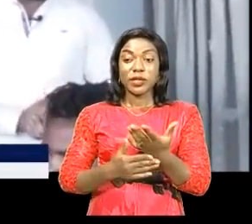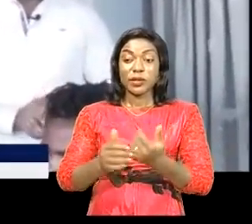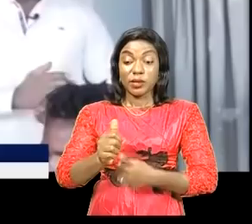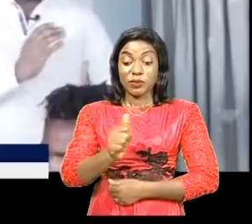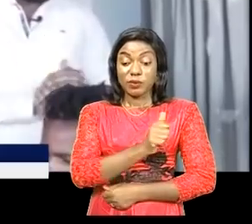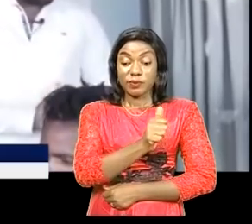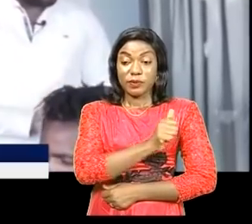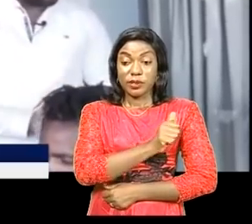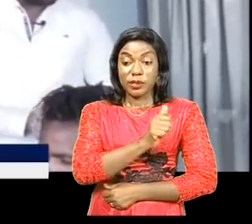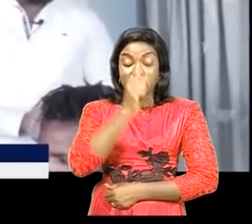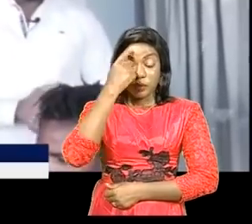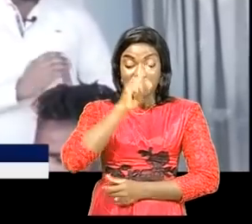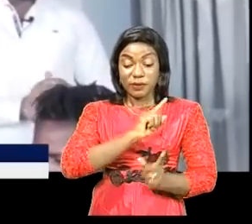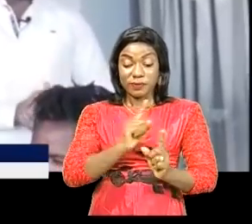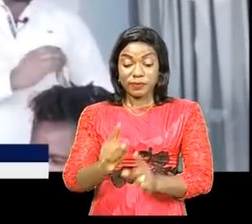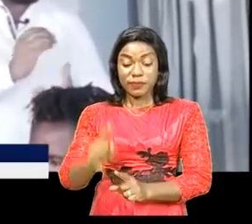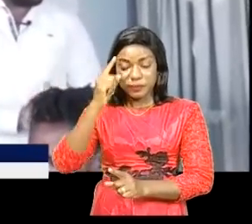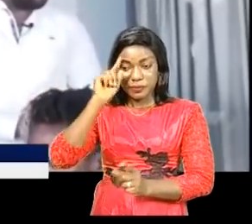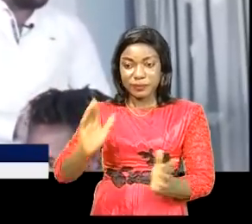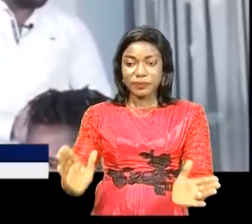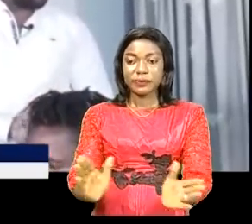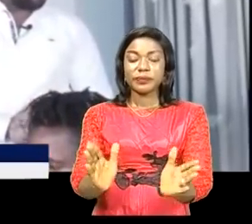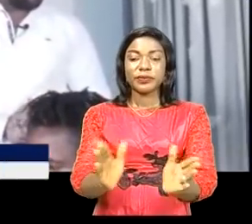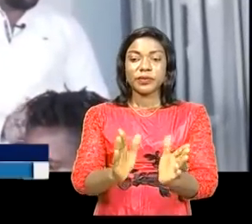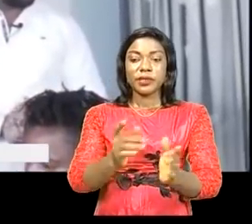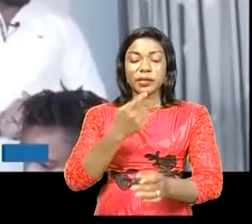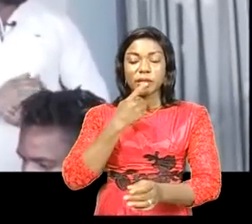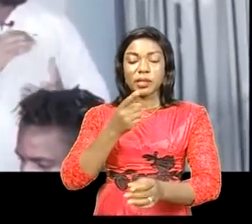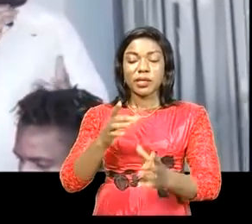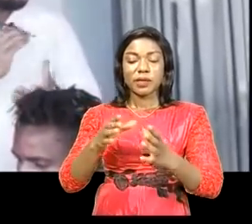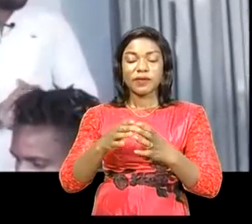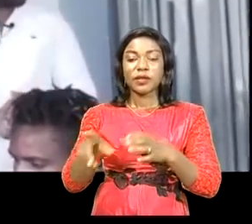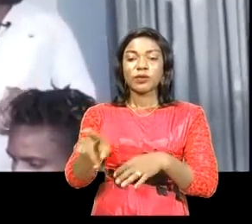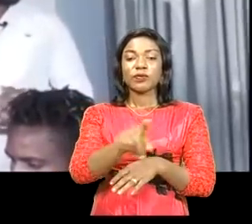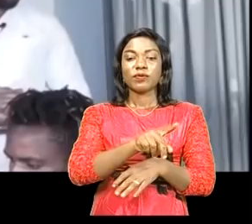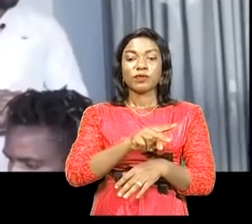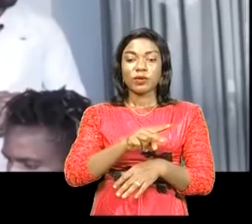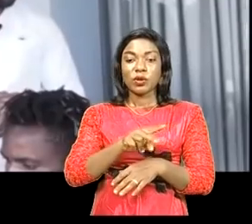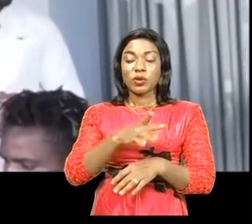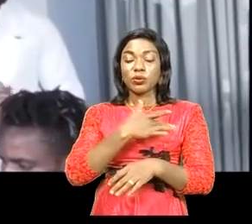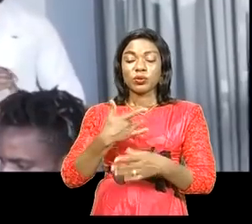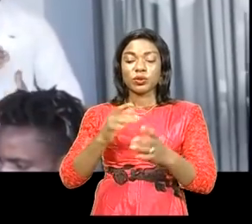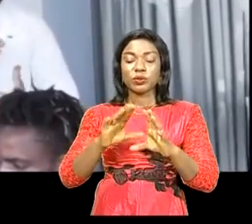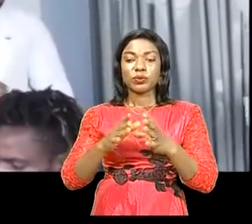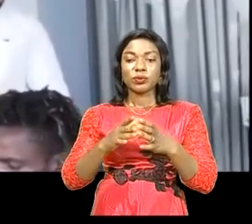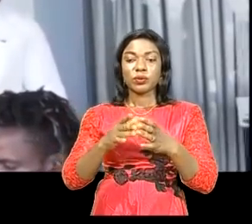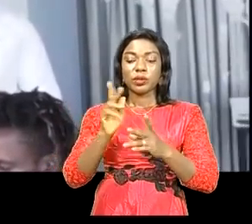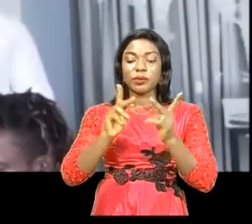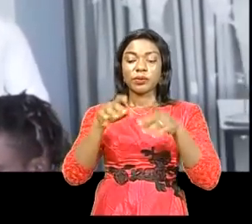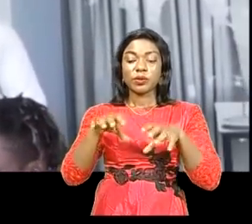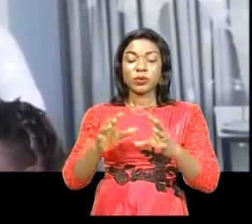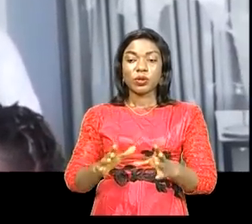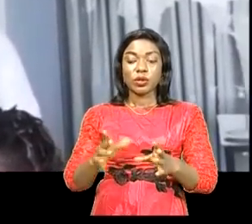vous encourager, vous dire qu'il est avec vous au nom de tout le peuple congolais et au nom du gouvernement,